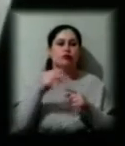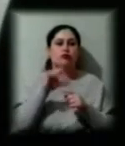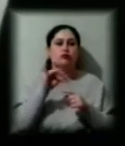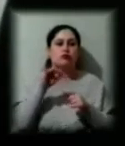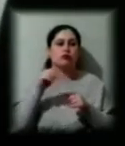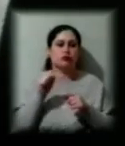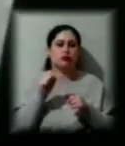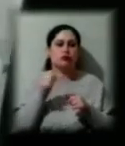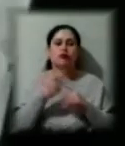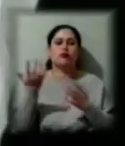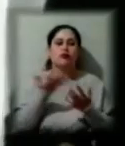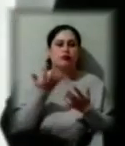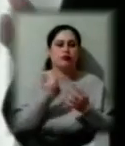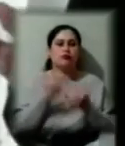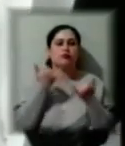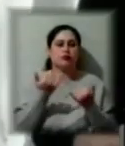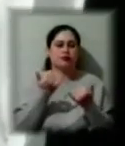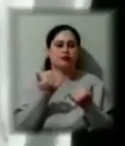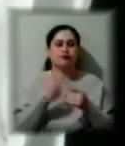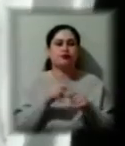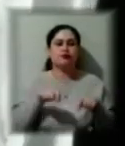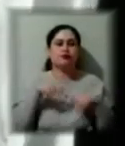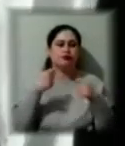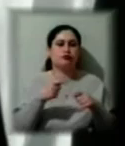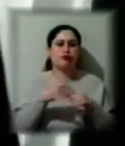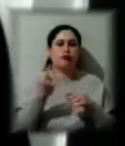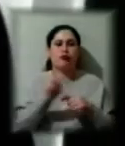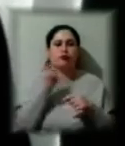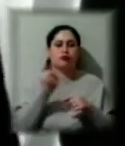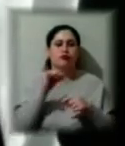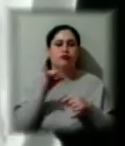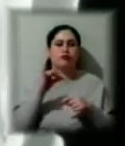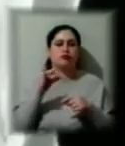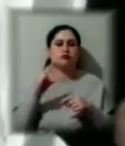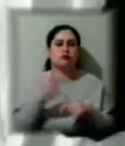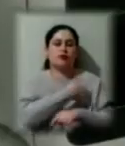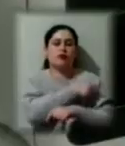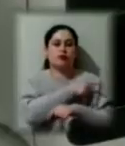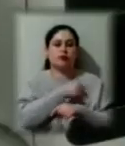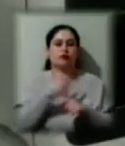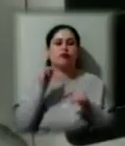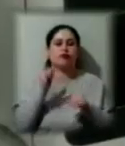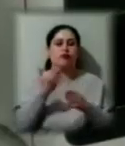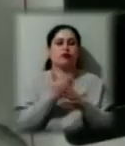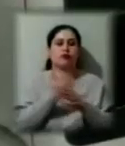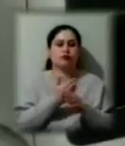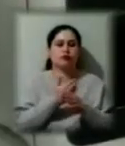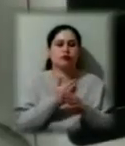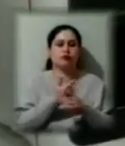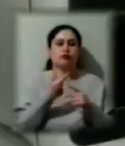яка сьогодні передається в обласну інфекційну лікарню і допоможе. Ось цей апарат